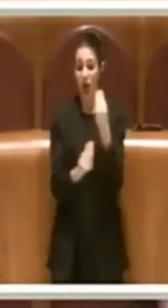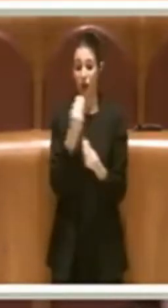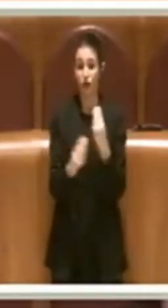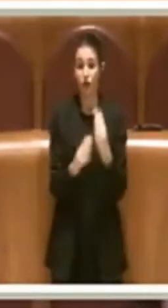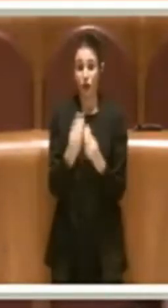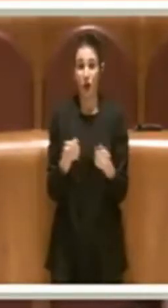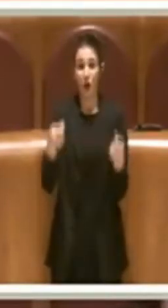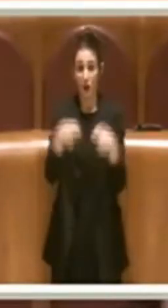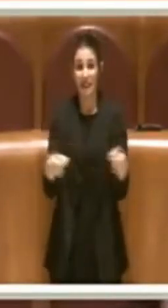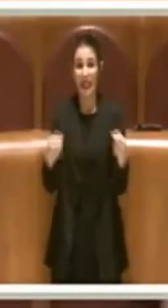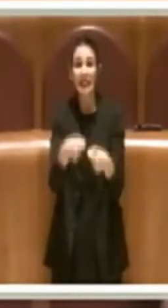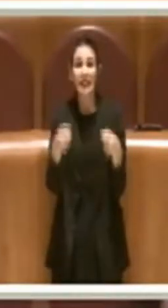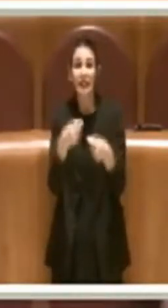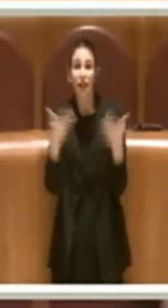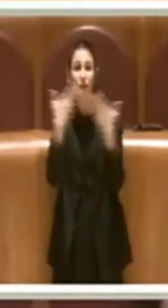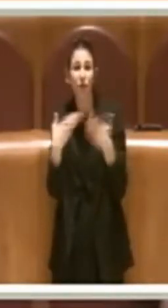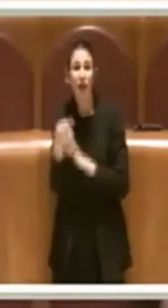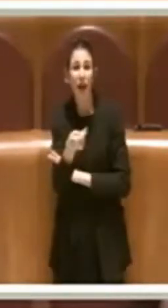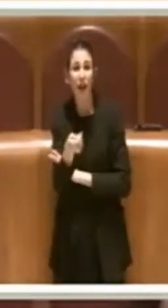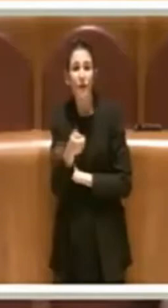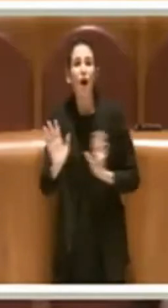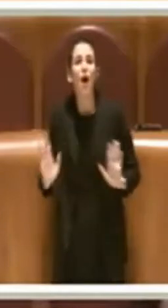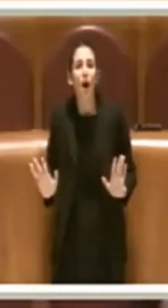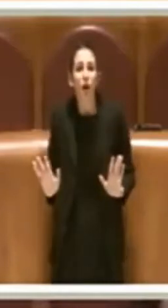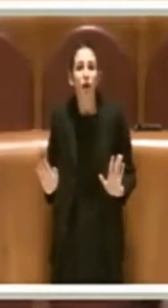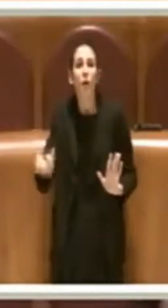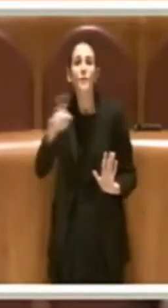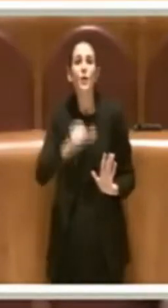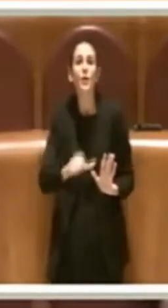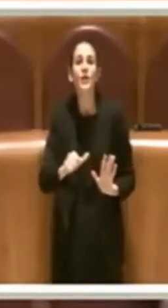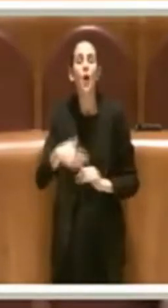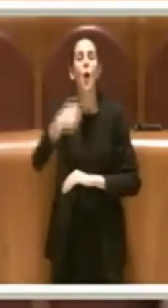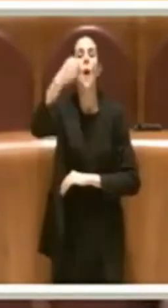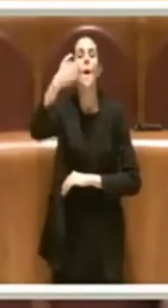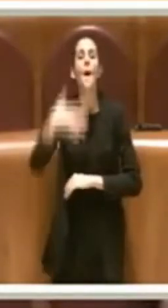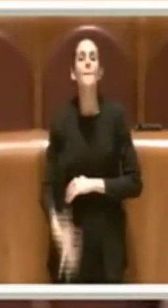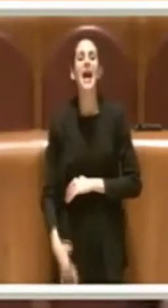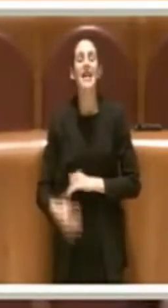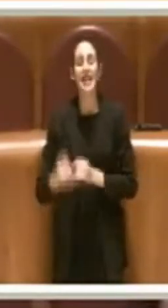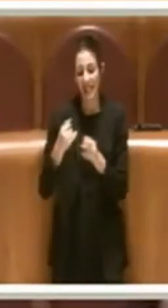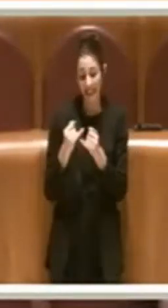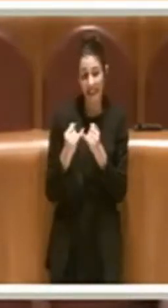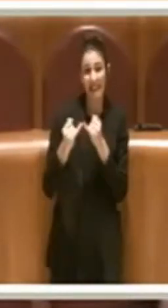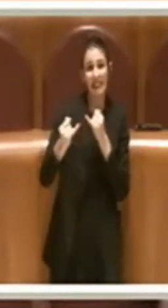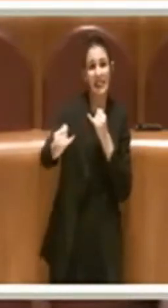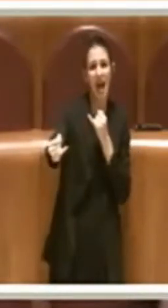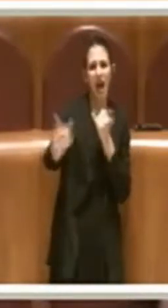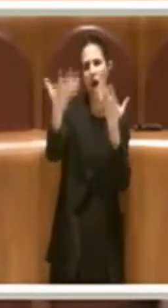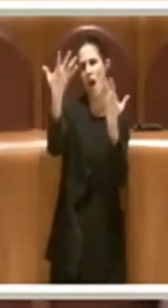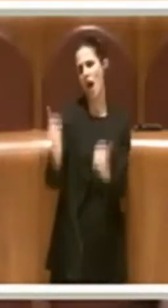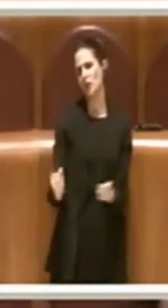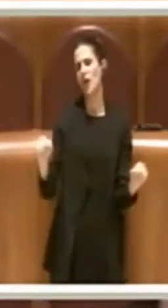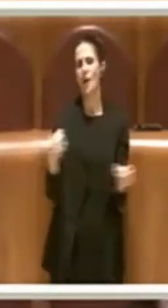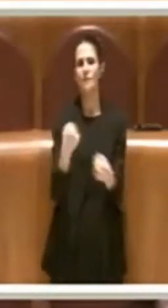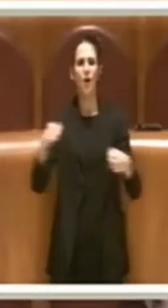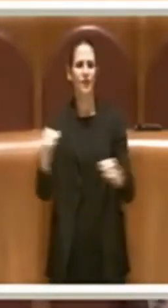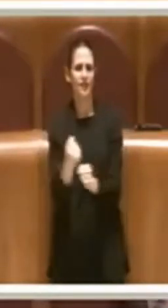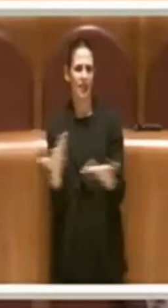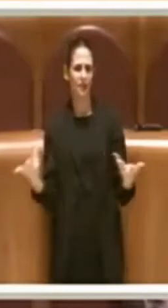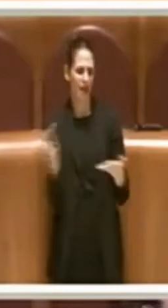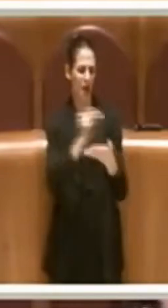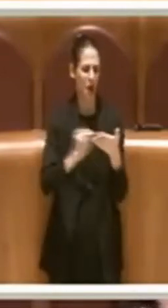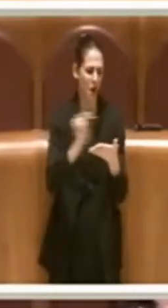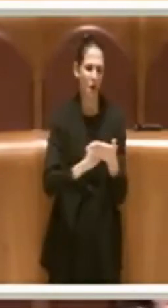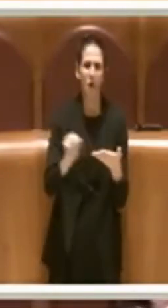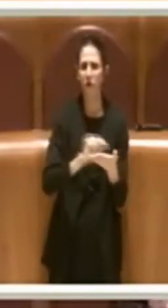sicuramente di me, che non avevano capito che mille metri di distanza, così come era stato proposto, non sono accettabili, né dagli uffici, ovviamente, che avevano